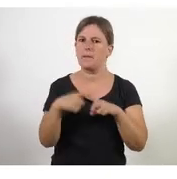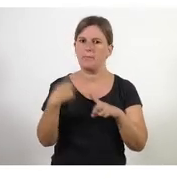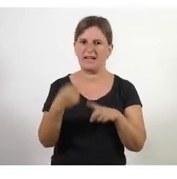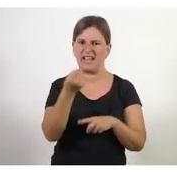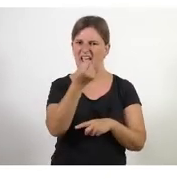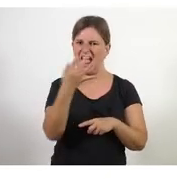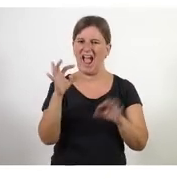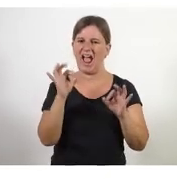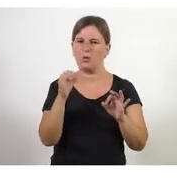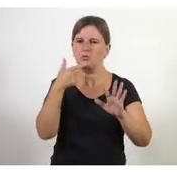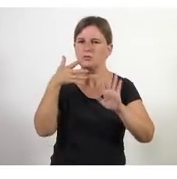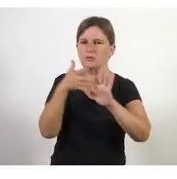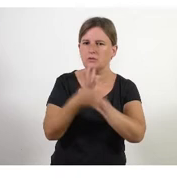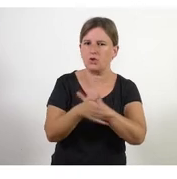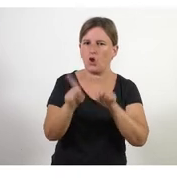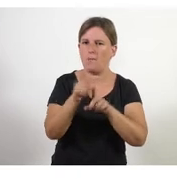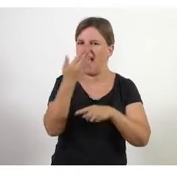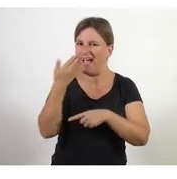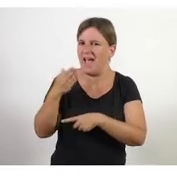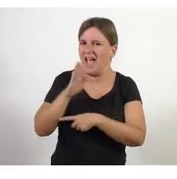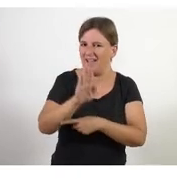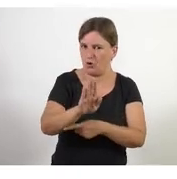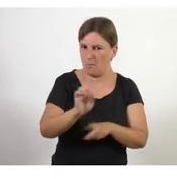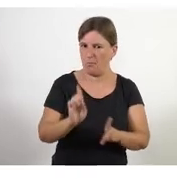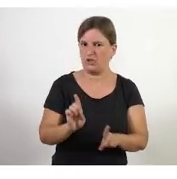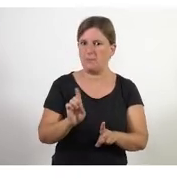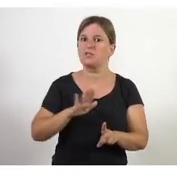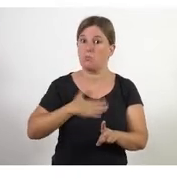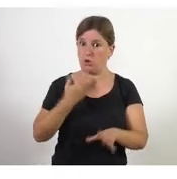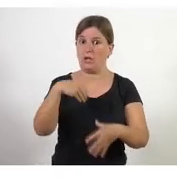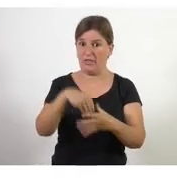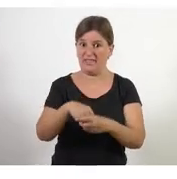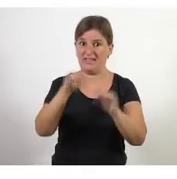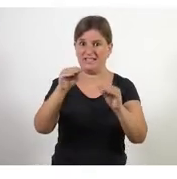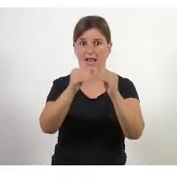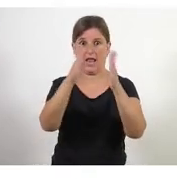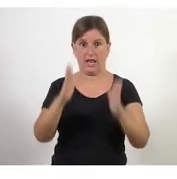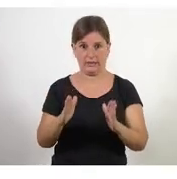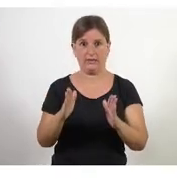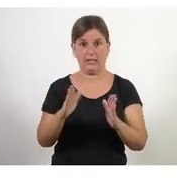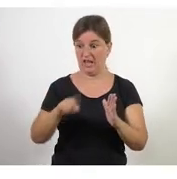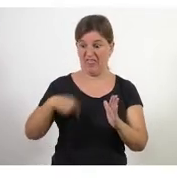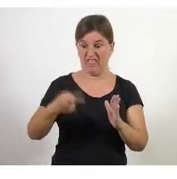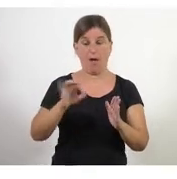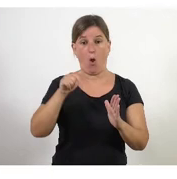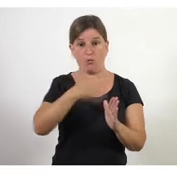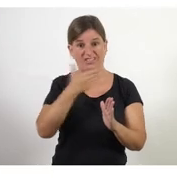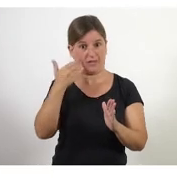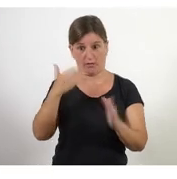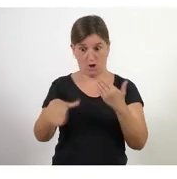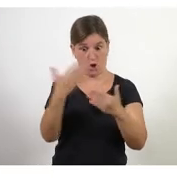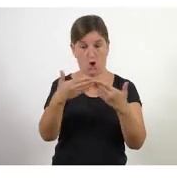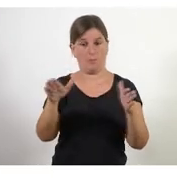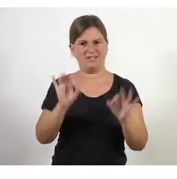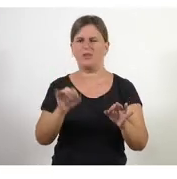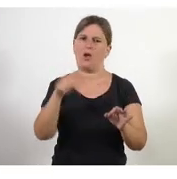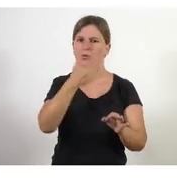aterrades parlen ja de comportaments que ja pots començar a fer a la teva organització demà aquesta tarda ja no